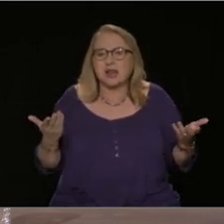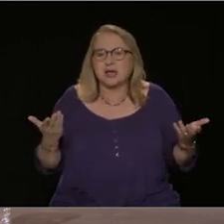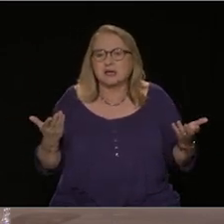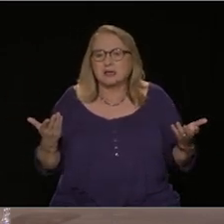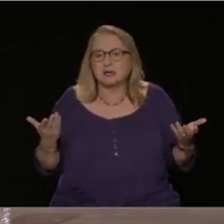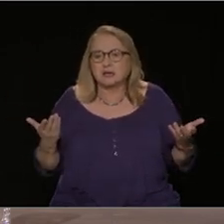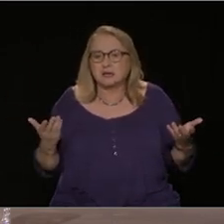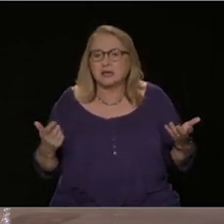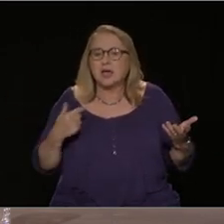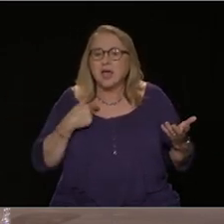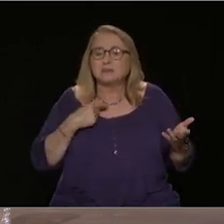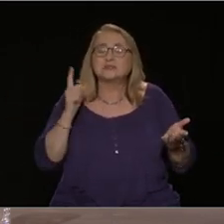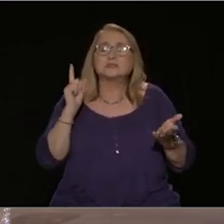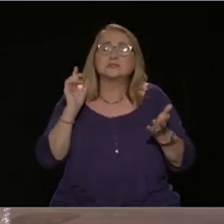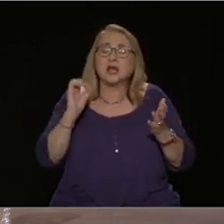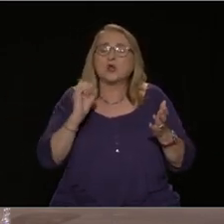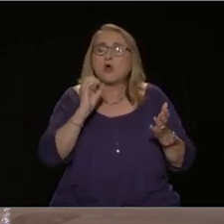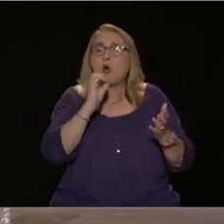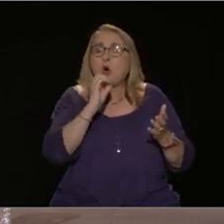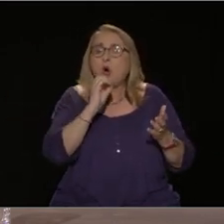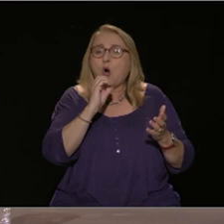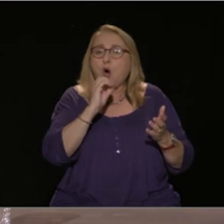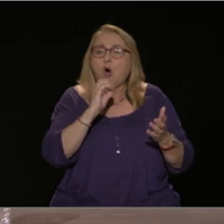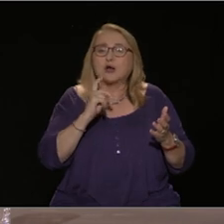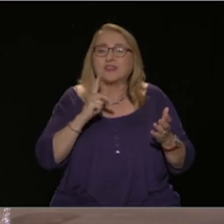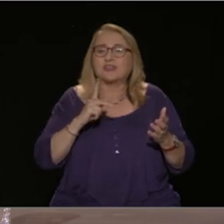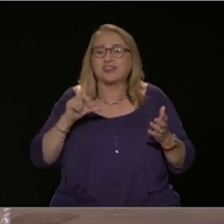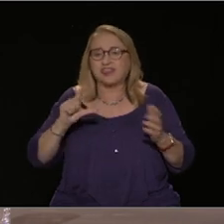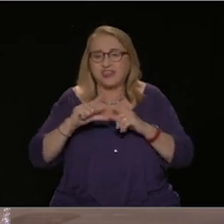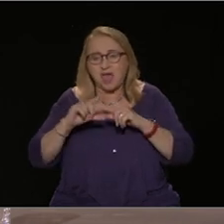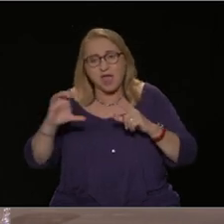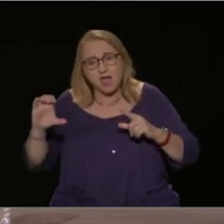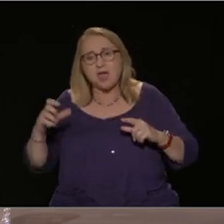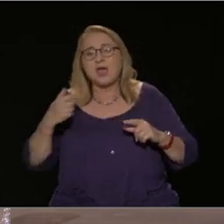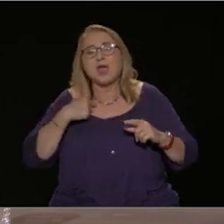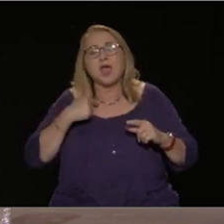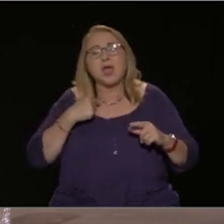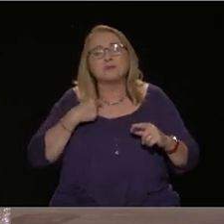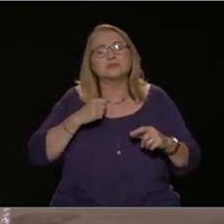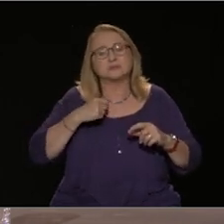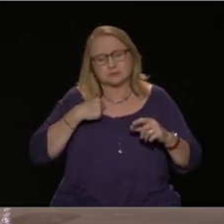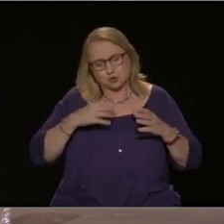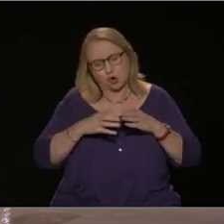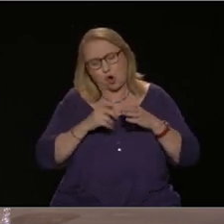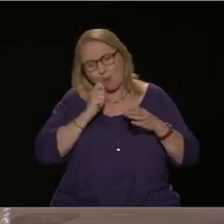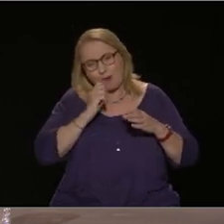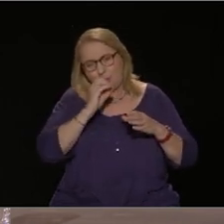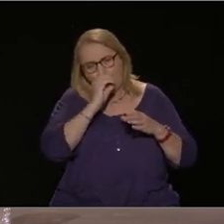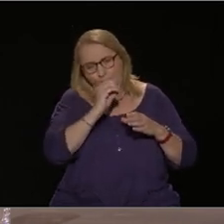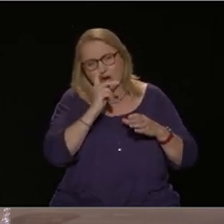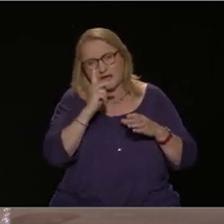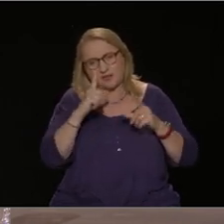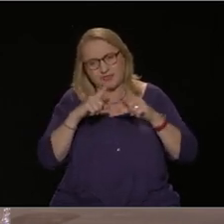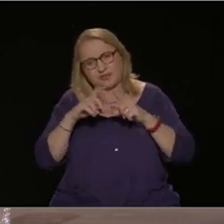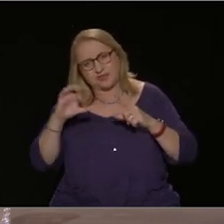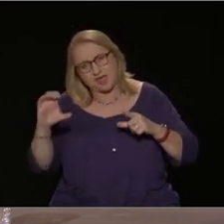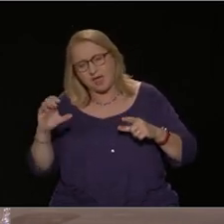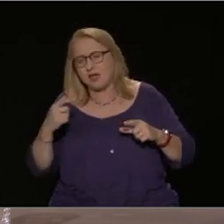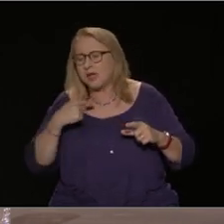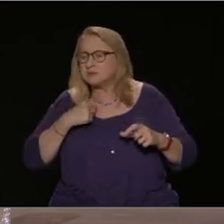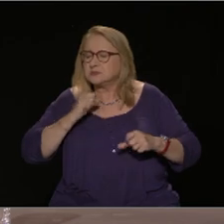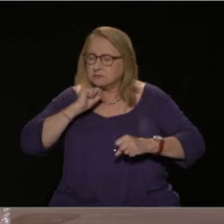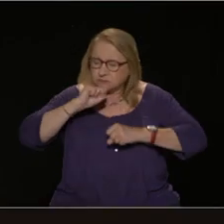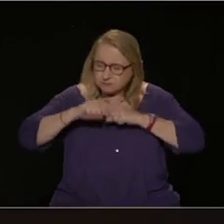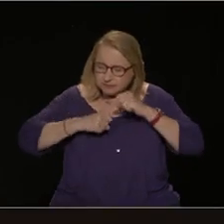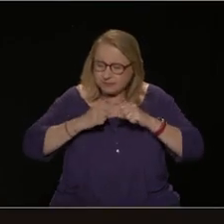και εμείς σαν Όκδε το έχουμε αυτό πολύ ψηλά στους αγώνες μας και στο πρόγραμμά μας. Θα έλεγα κύριε Μποτών, είναι και εξευτελιστικό